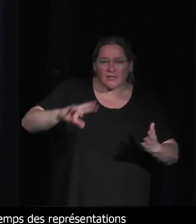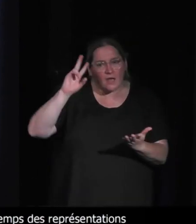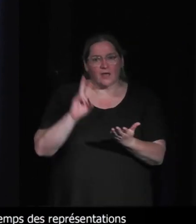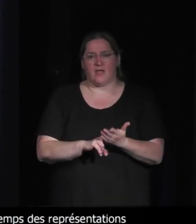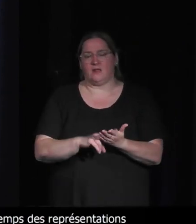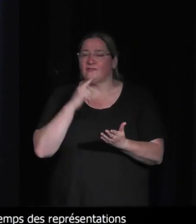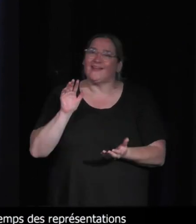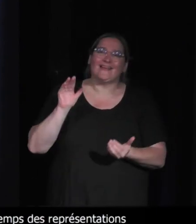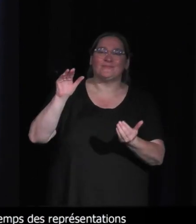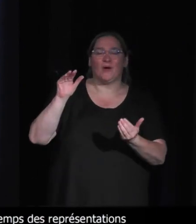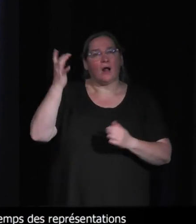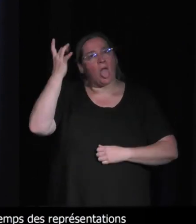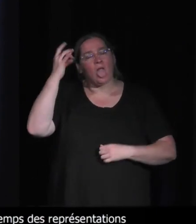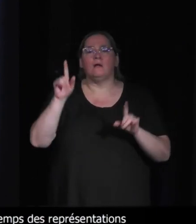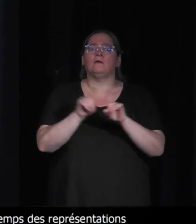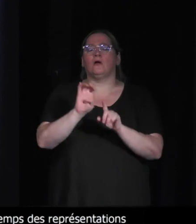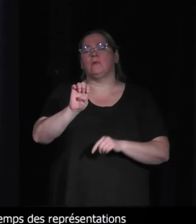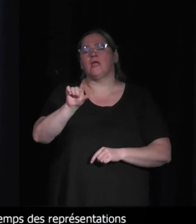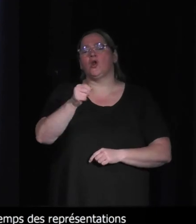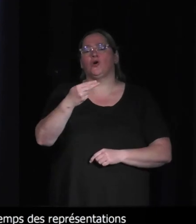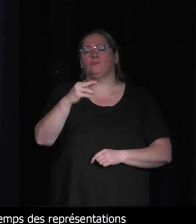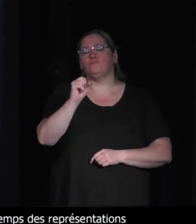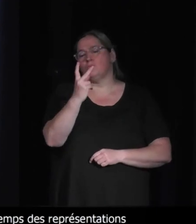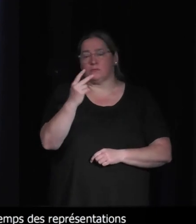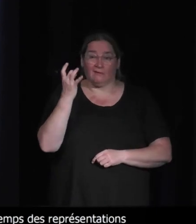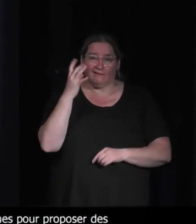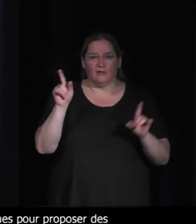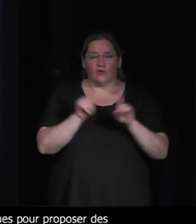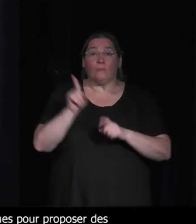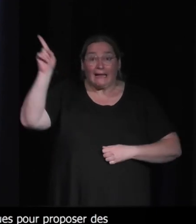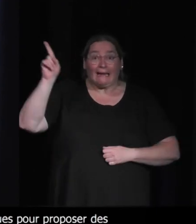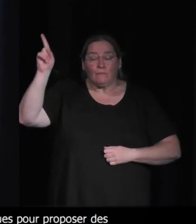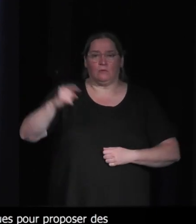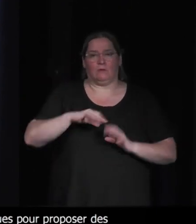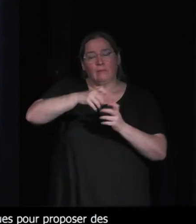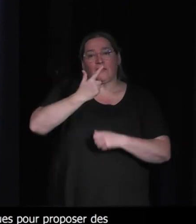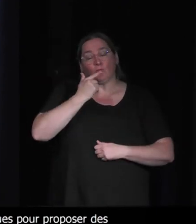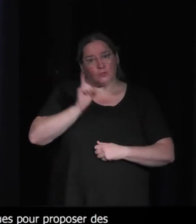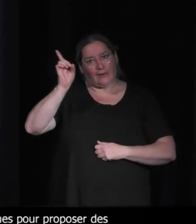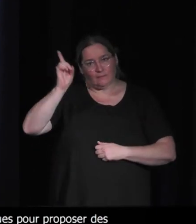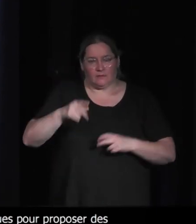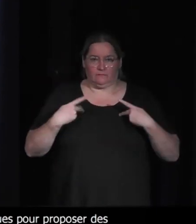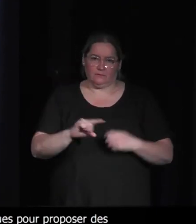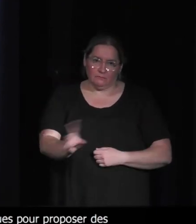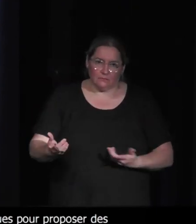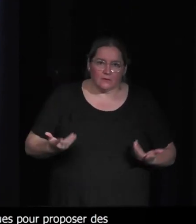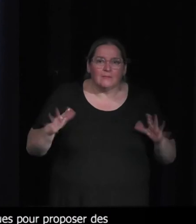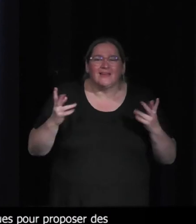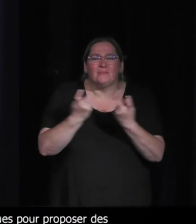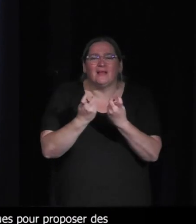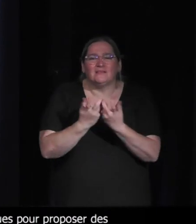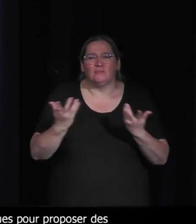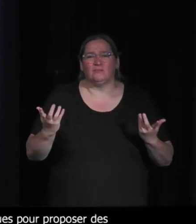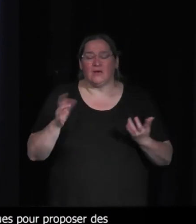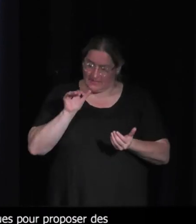mais pas un espoir à l'Elon Musk complètement délirant où on envoyer trois personnes sur Mars, mais des espoirs qu'on serait véritablement capable de mettre en